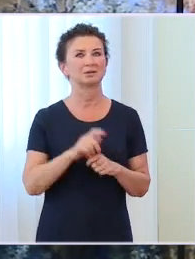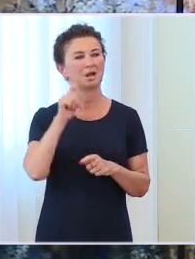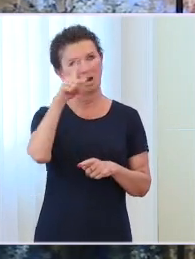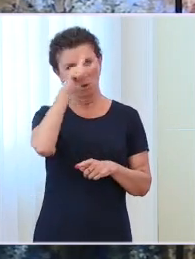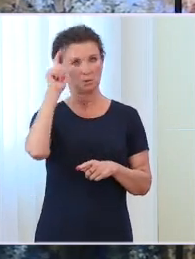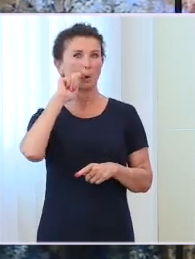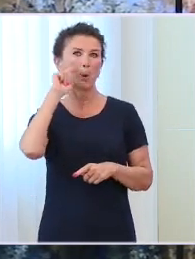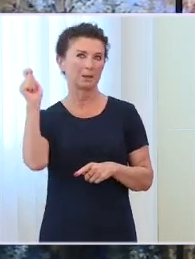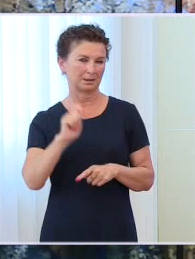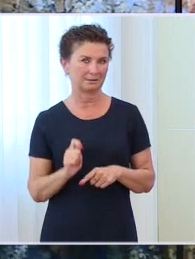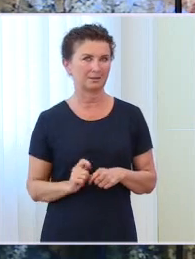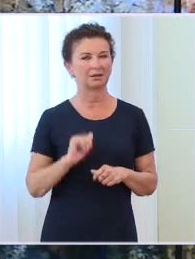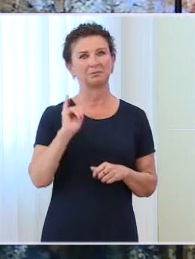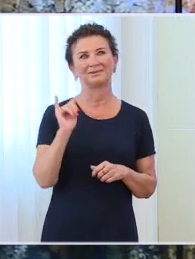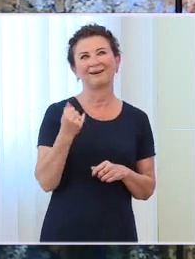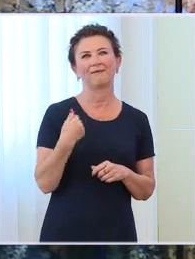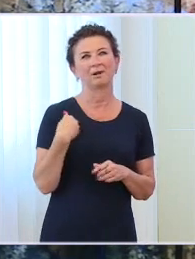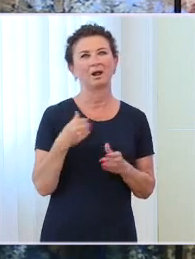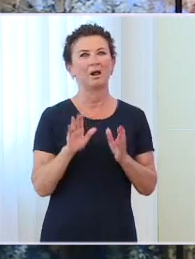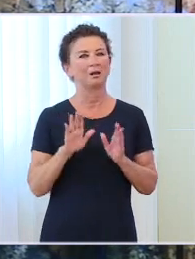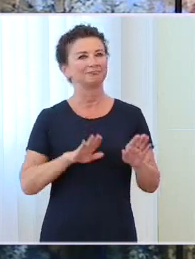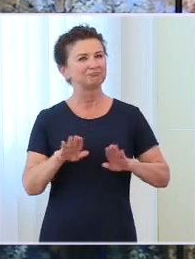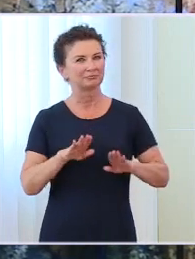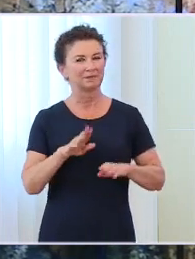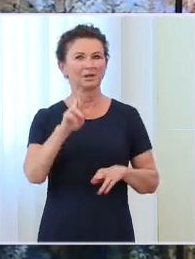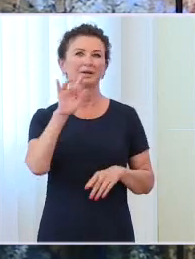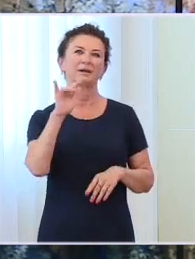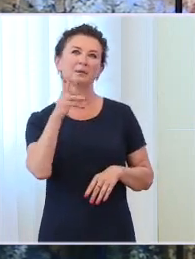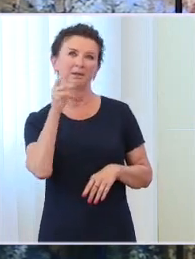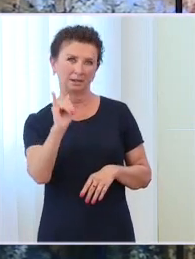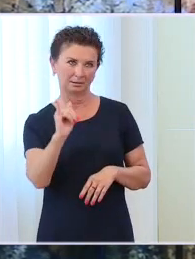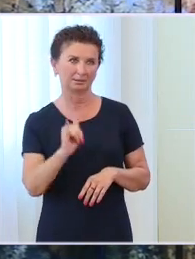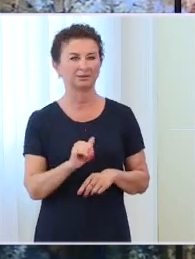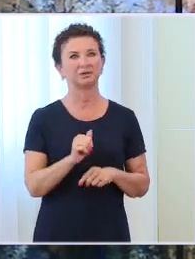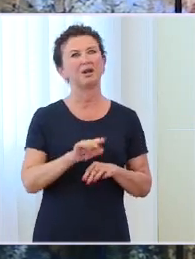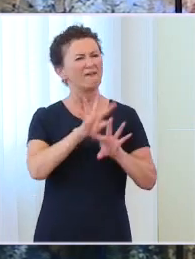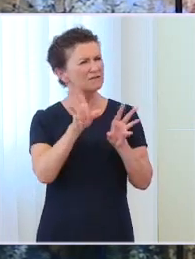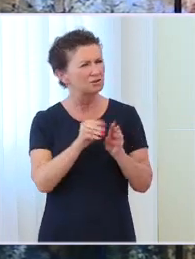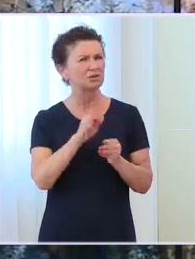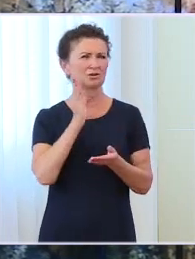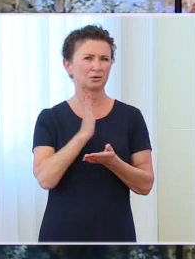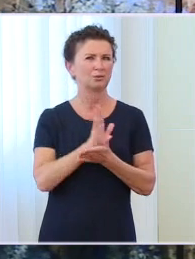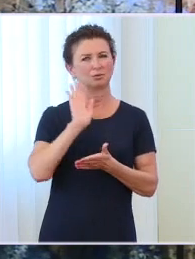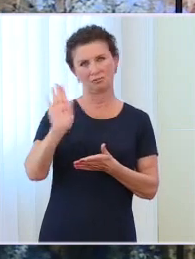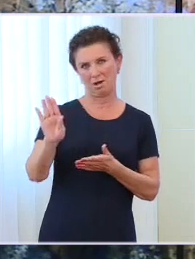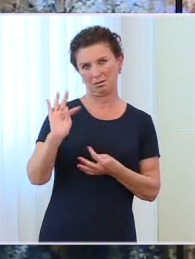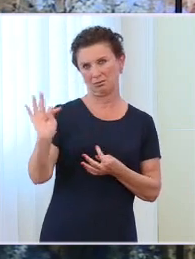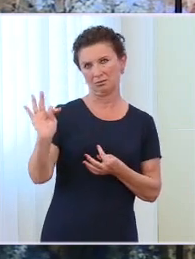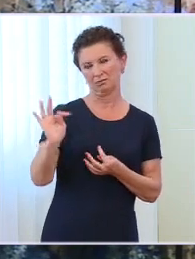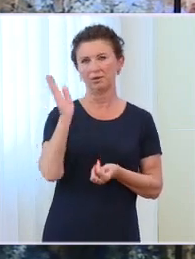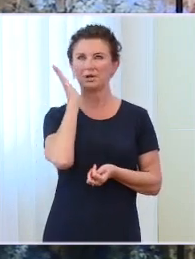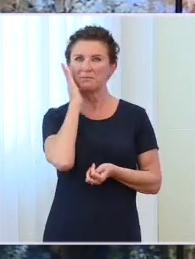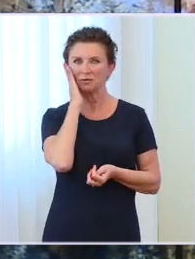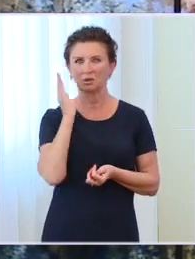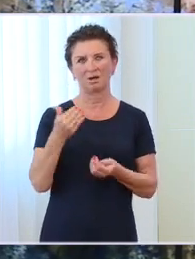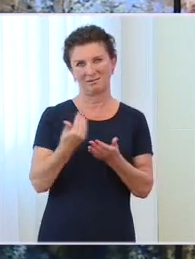oni dzisiaj już mają wszyscy swoje nowe mieszkania, mieszkania wyremontowane, mają miejsca pracy zadeklarowane. To jest